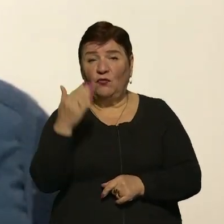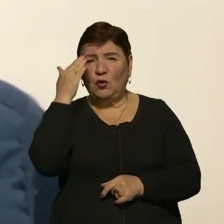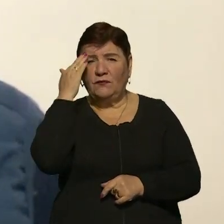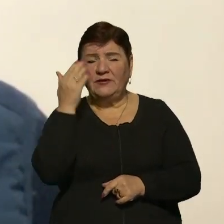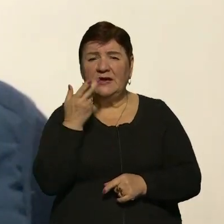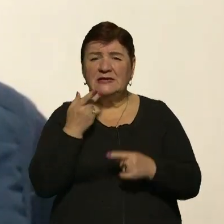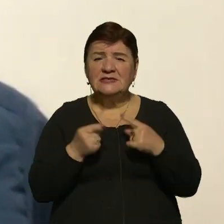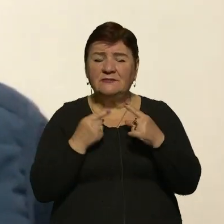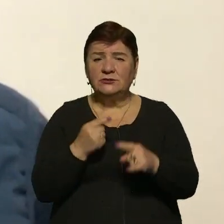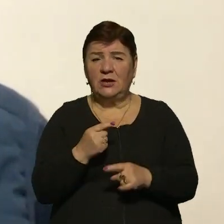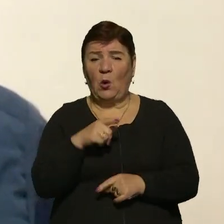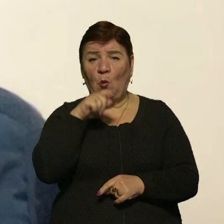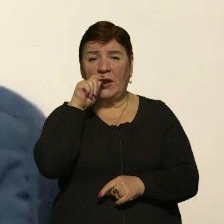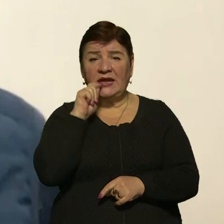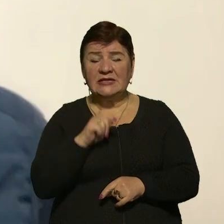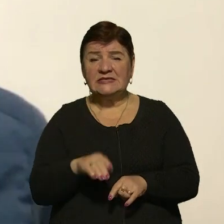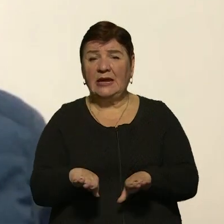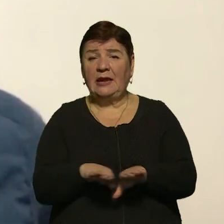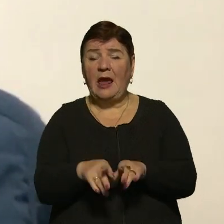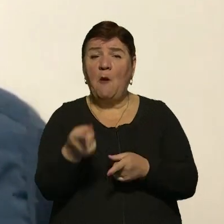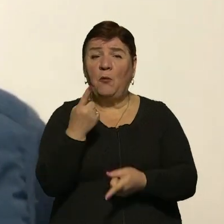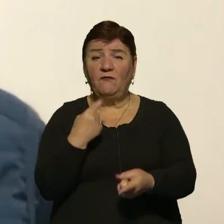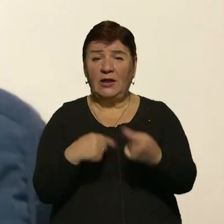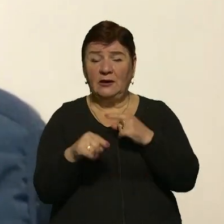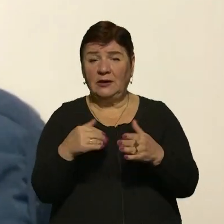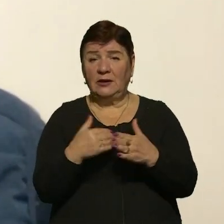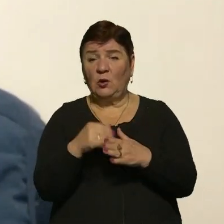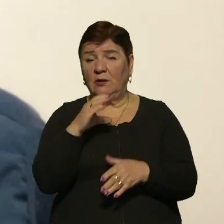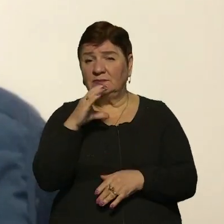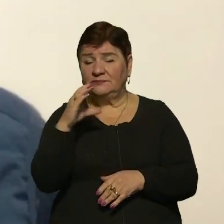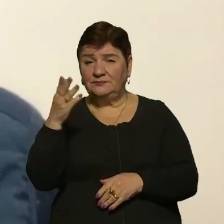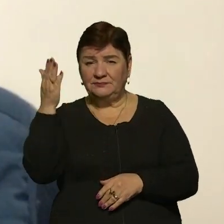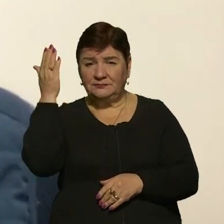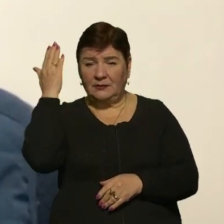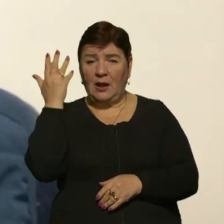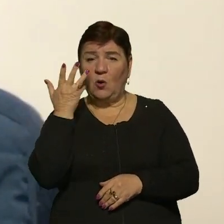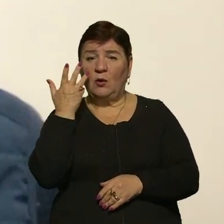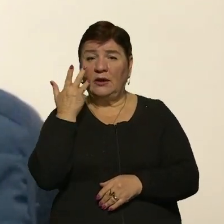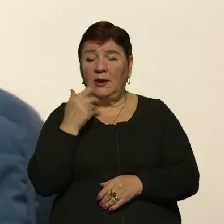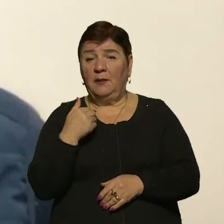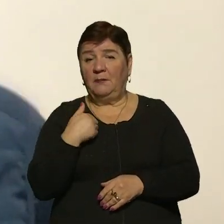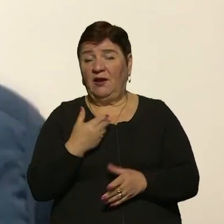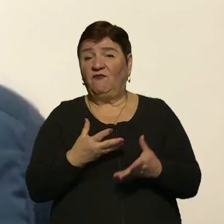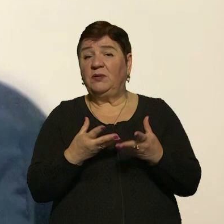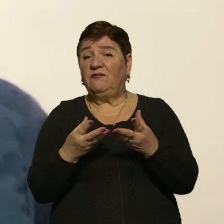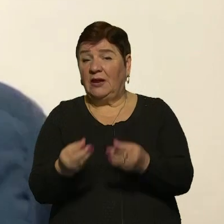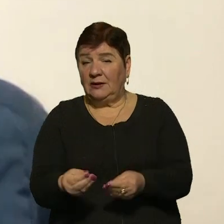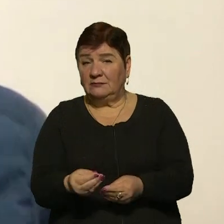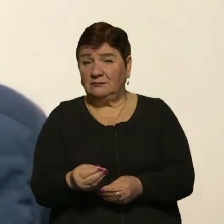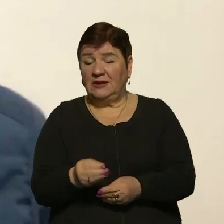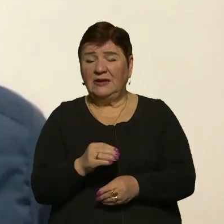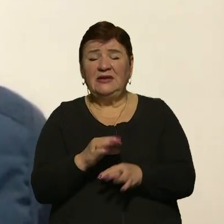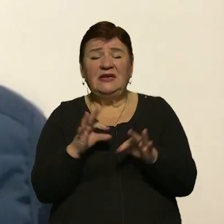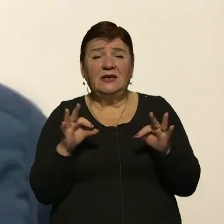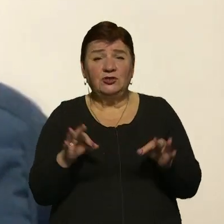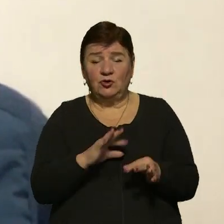завжди просто маємо українці таке повернення до радянського минулого, коли ми мало на що впливали. Тобто, ну, ні на